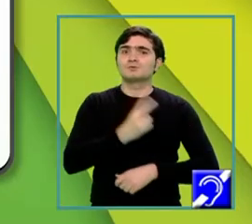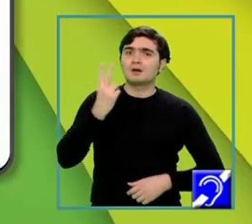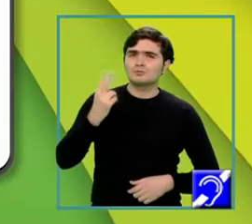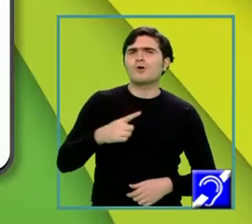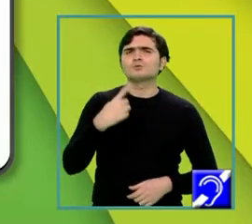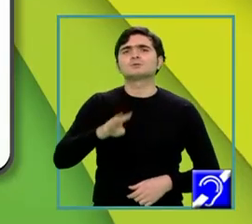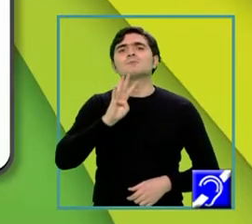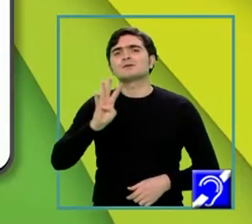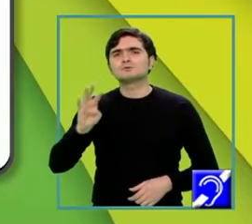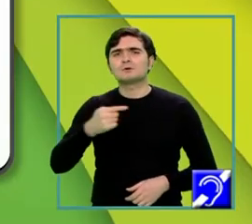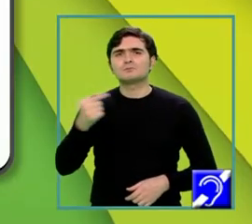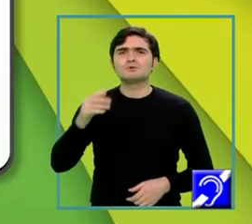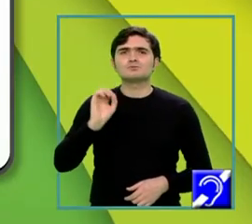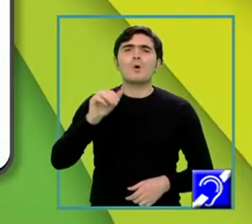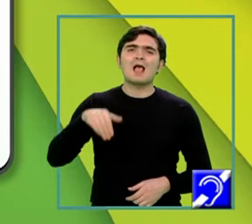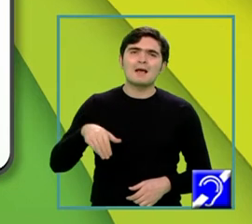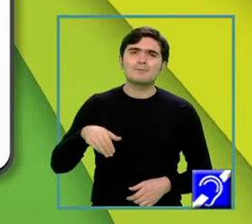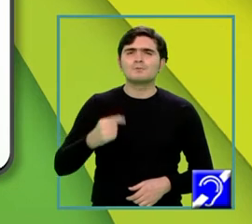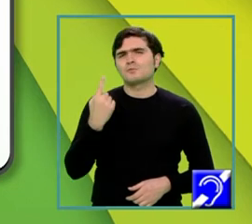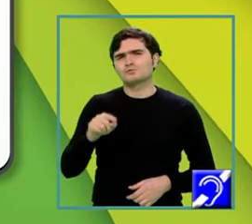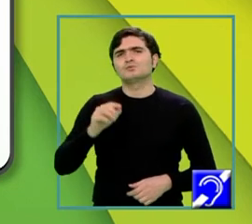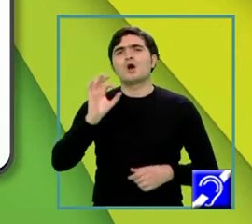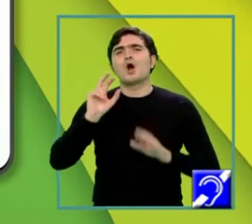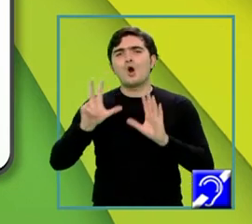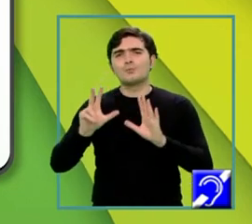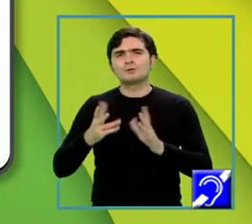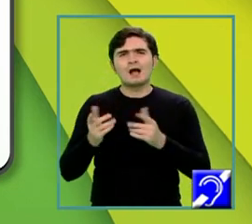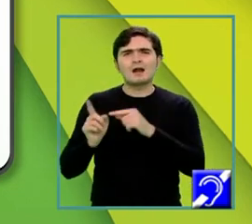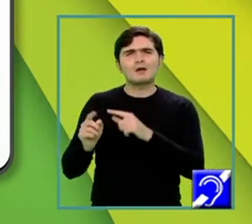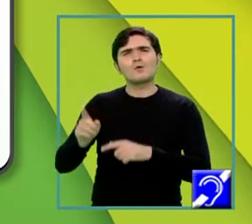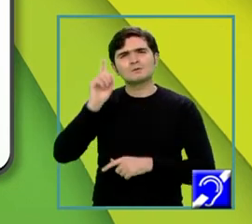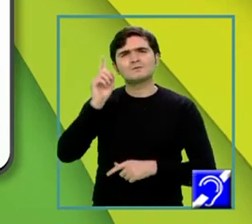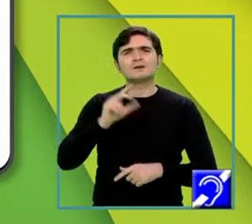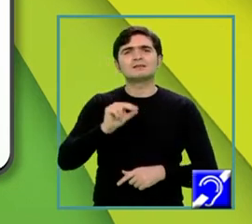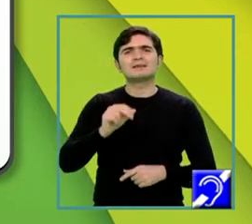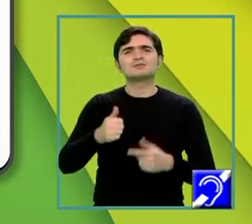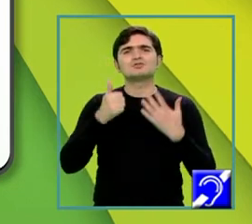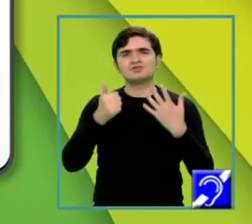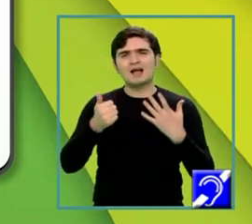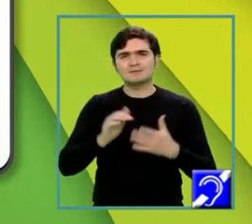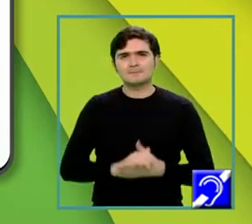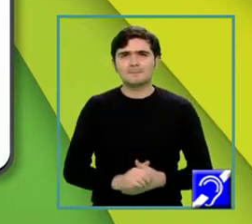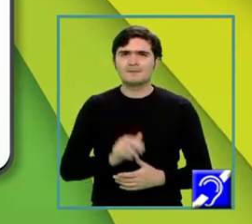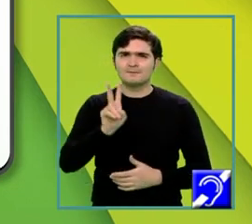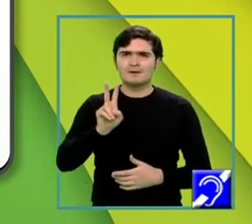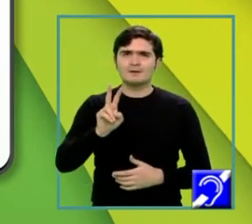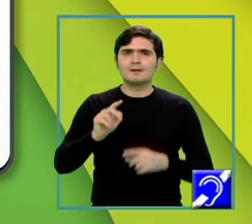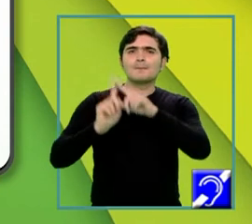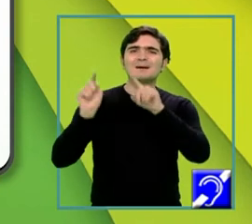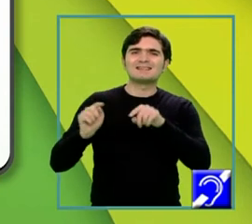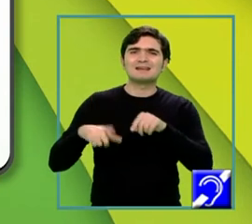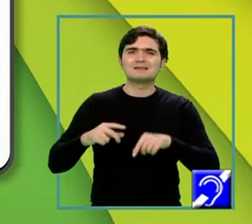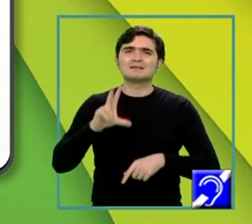minus OM 108, care de fapt o să fie 36. Deci VO la pătrat este egal cu